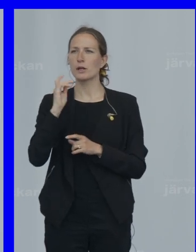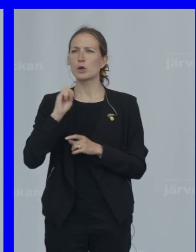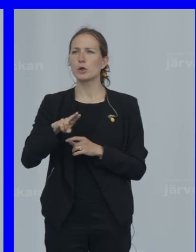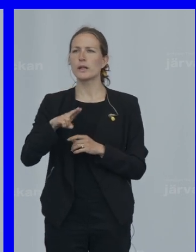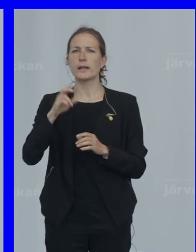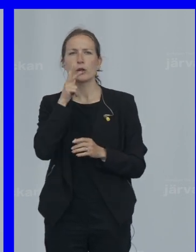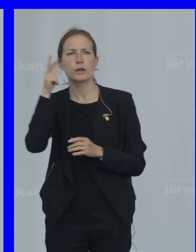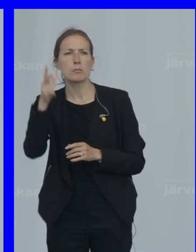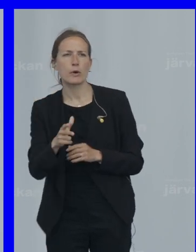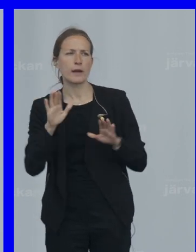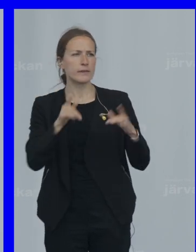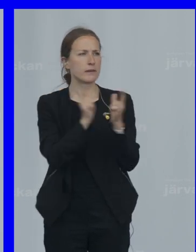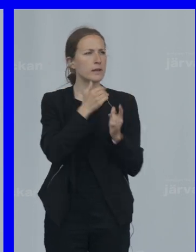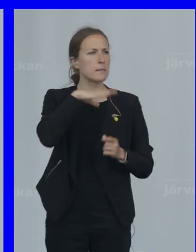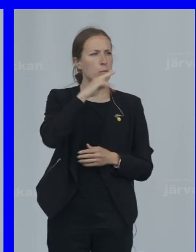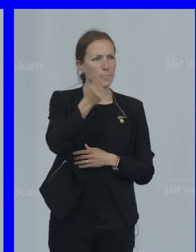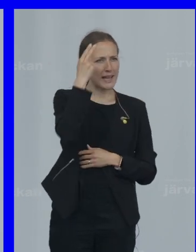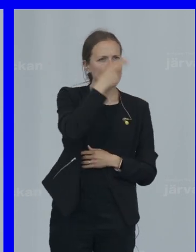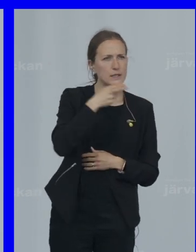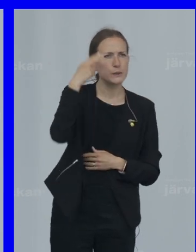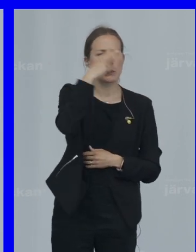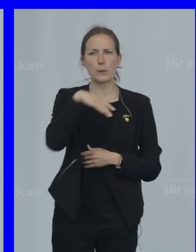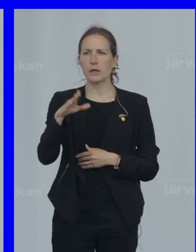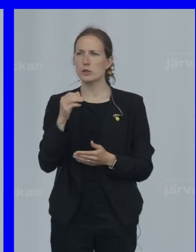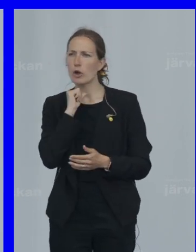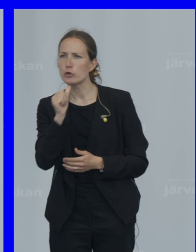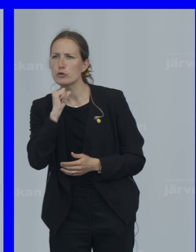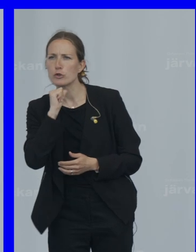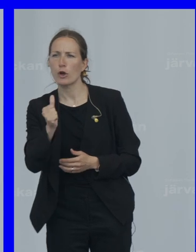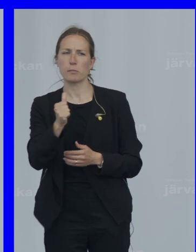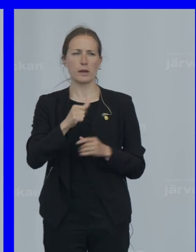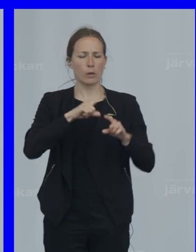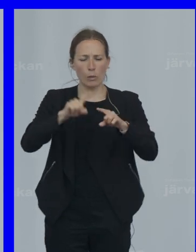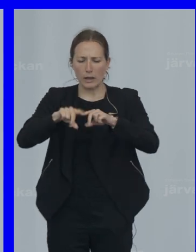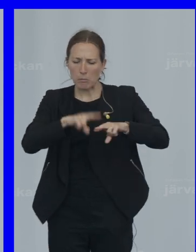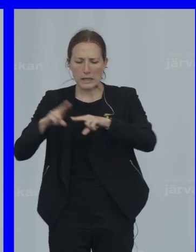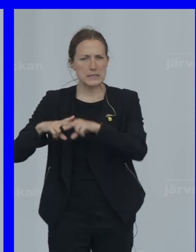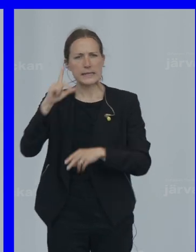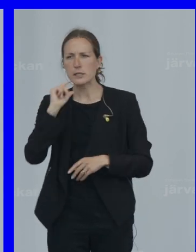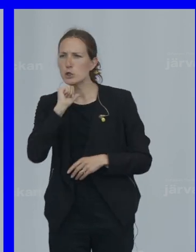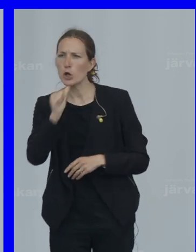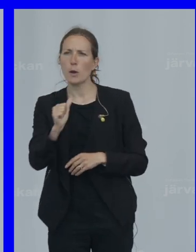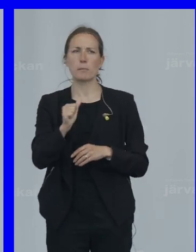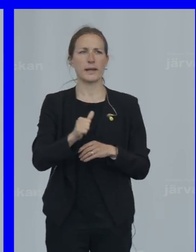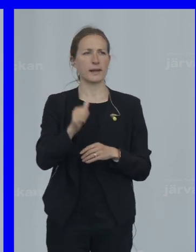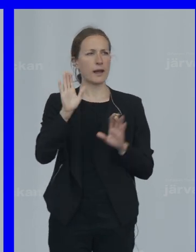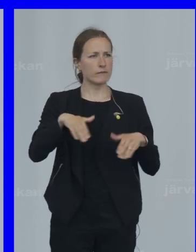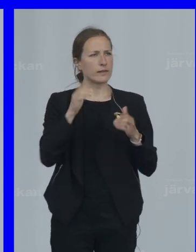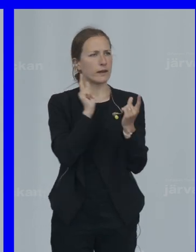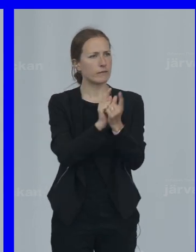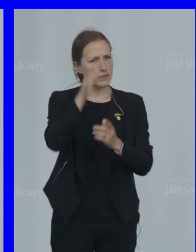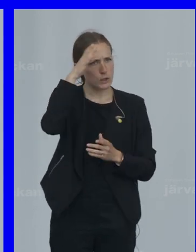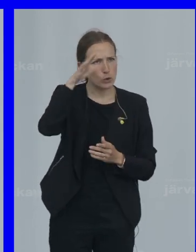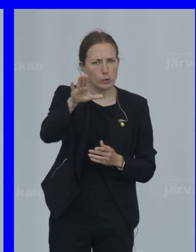I Eskilstuna och Jönköping I Araby, Växjö och i Skäggetorp i Linköping I Jokkmokk och i